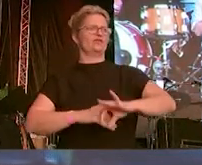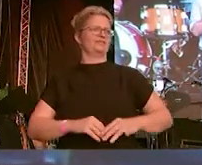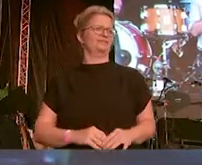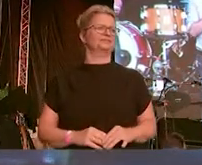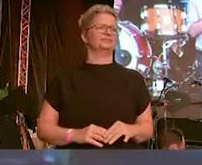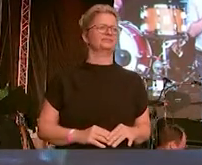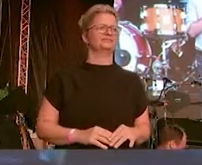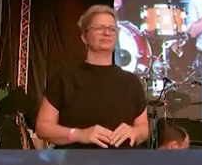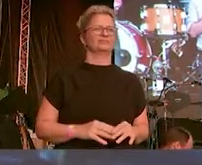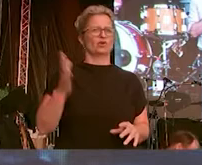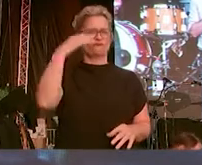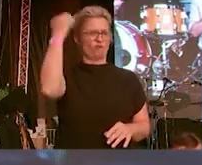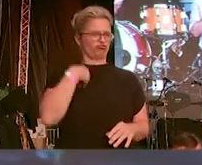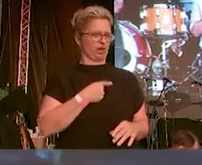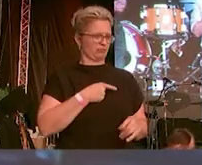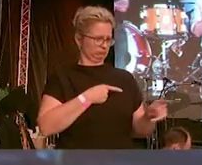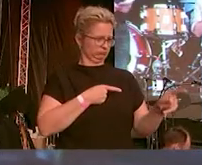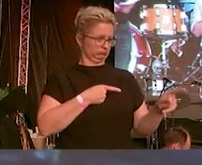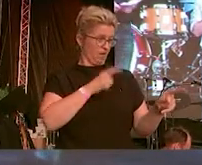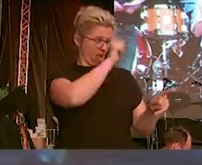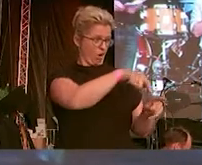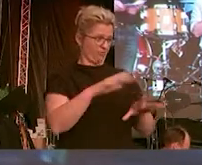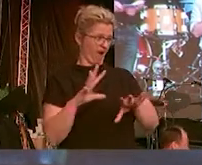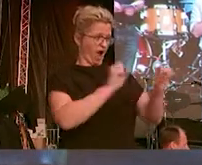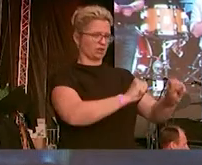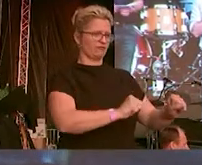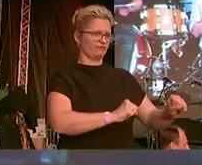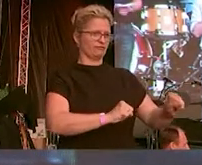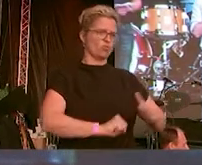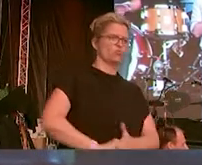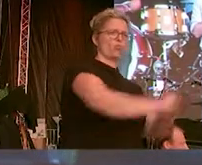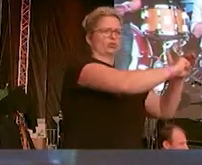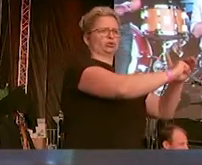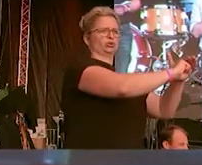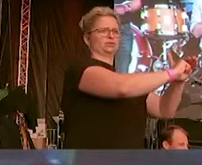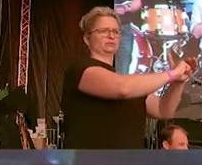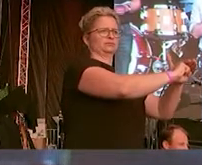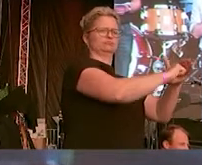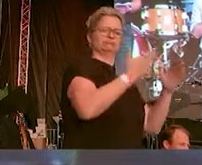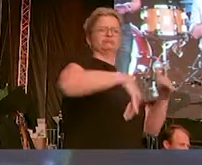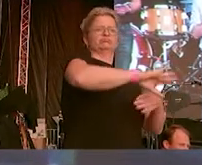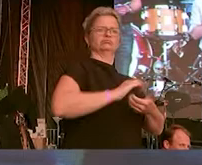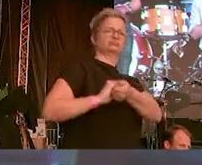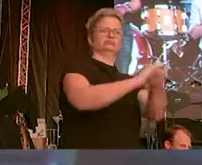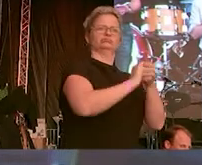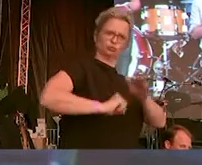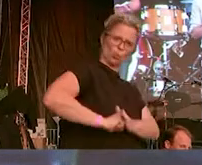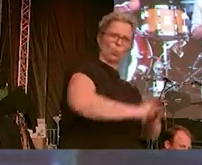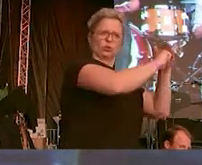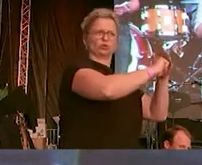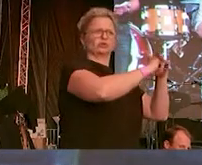Immer dann, wenn einer von uns angegriffen wird, stehen wir unseren Mitmenschen gemeinsam zur Seite.